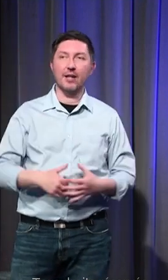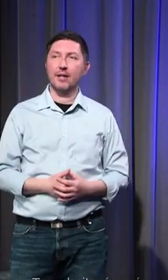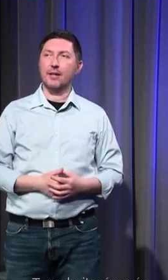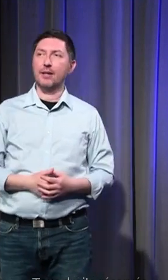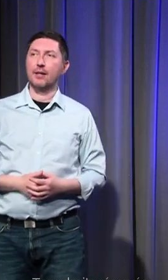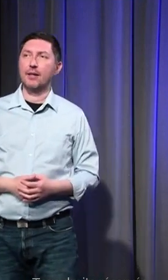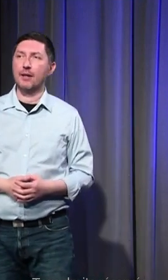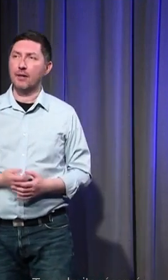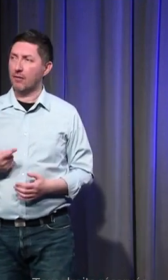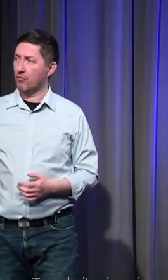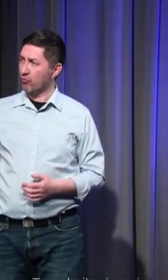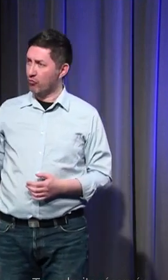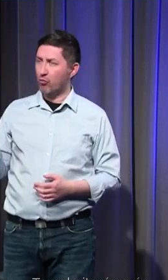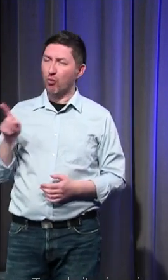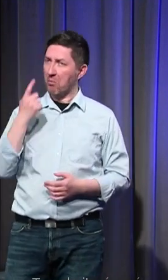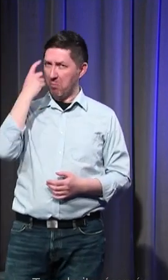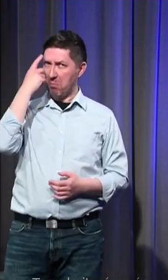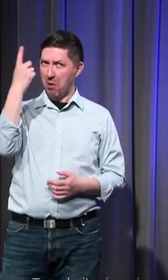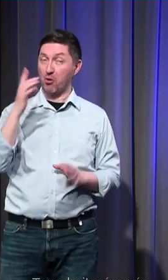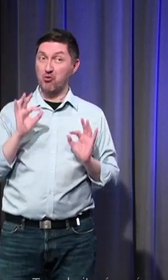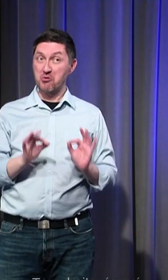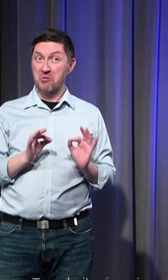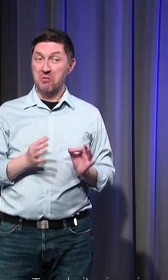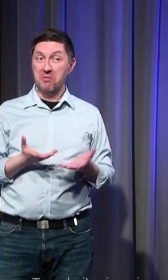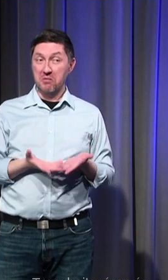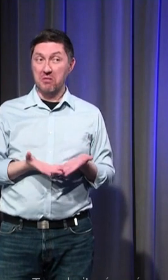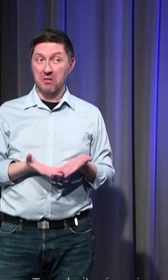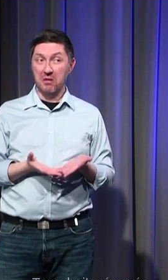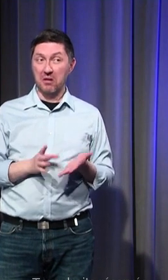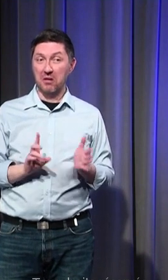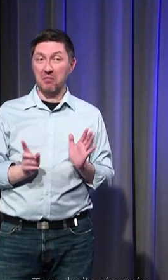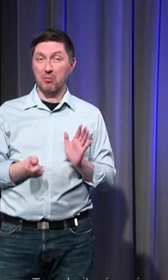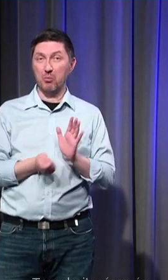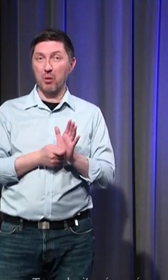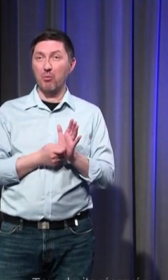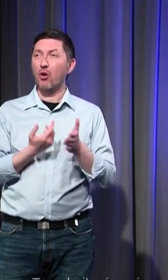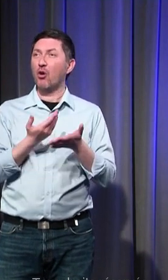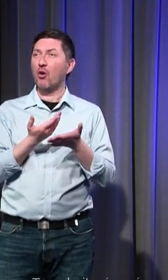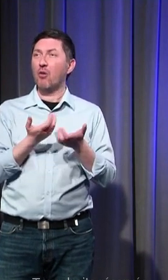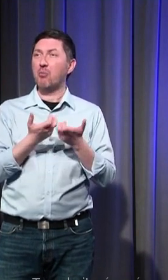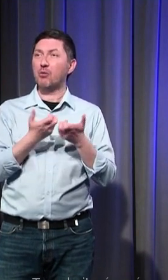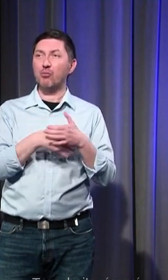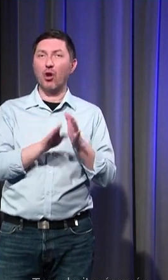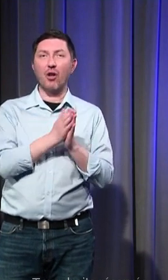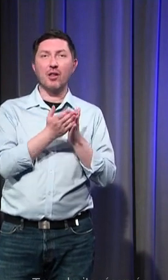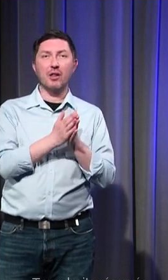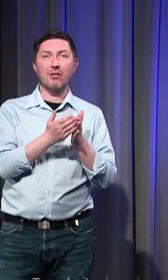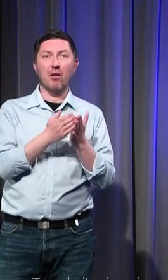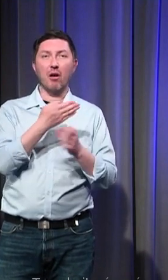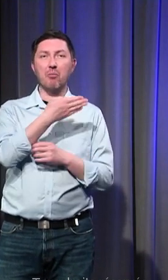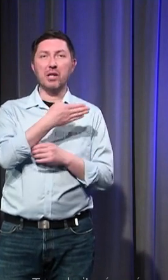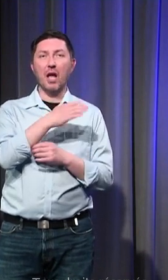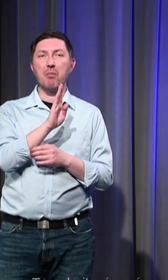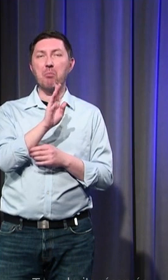est-ce que vous pensez que ce carnaval dont on entend parler notamment dans les livres de Michael Bakhtine par